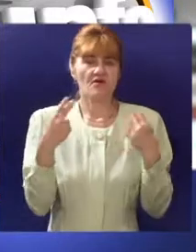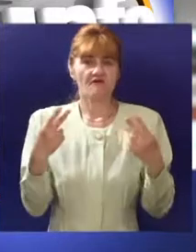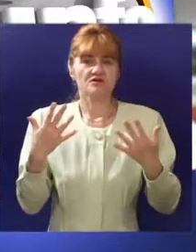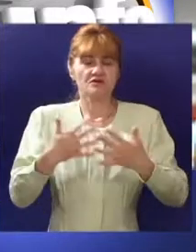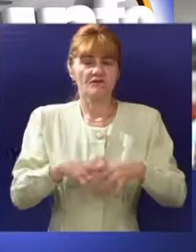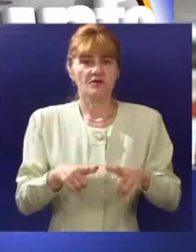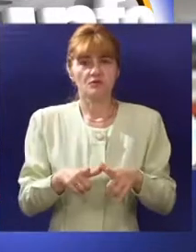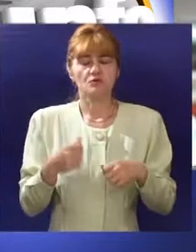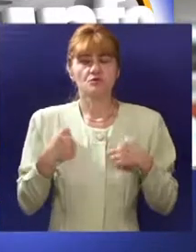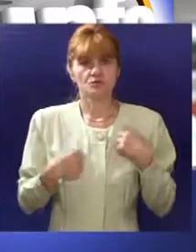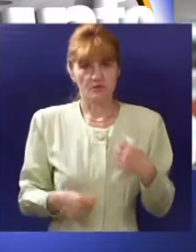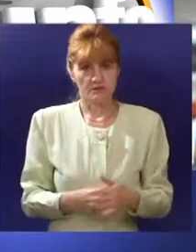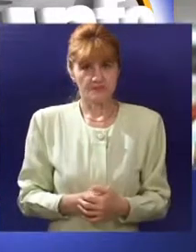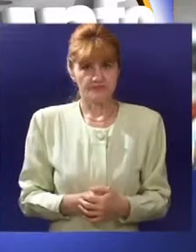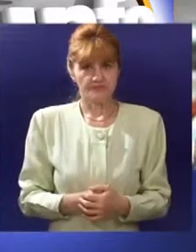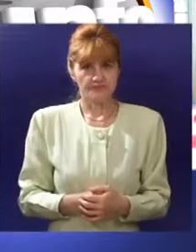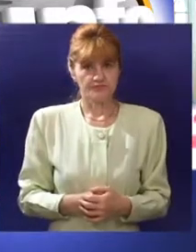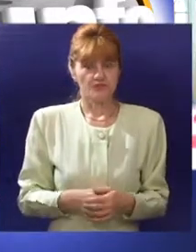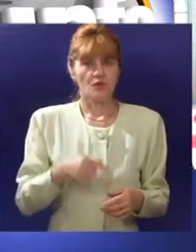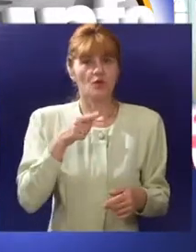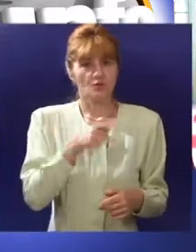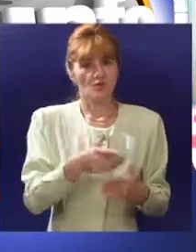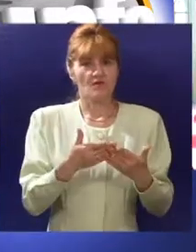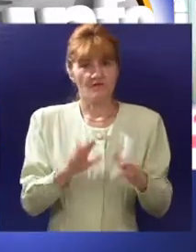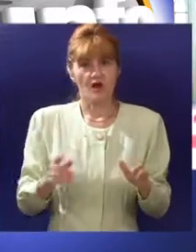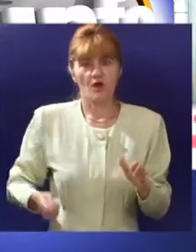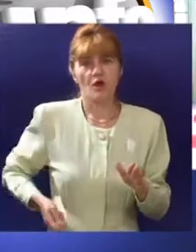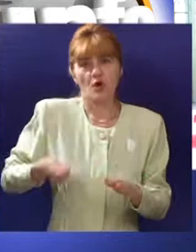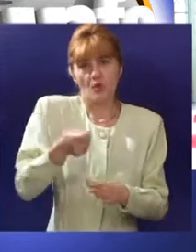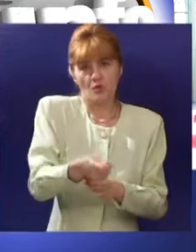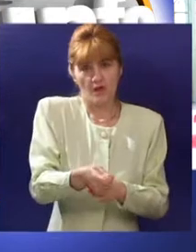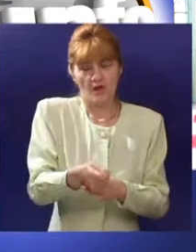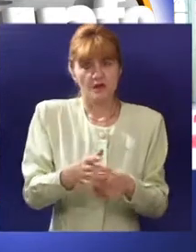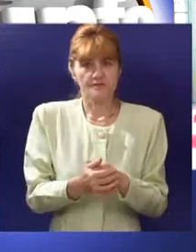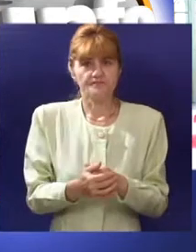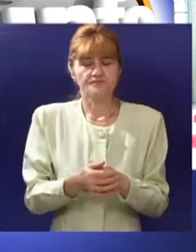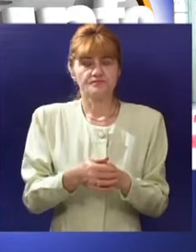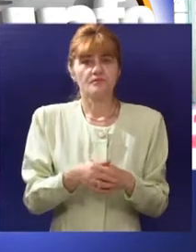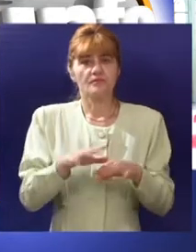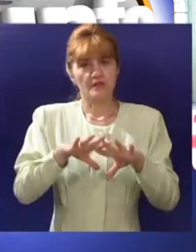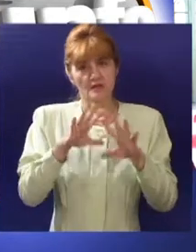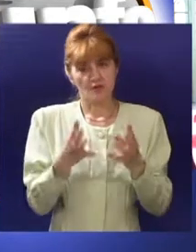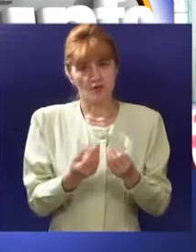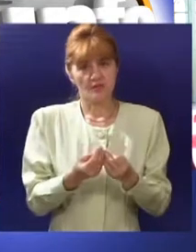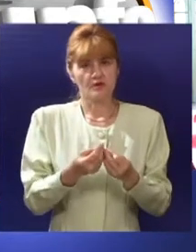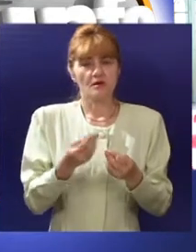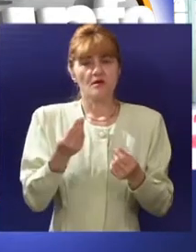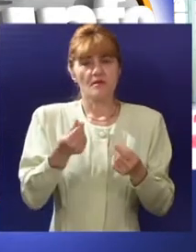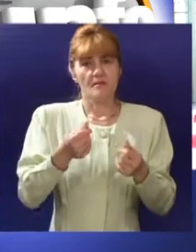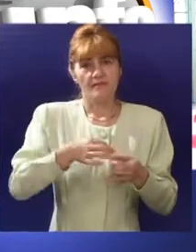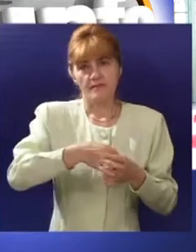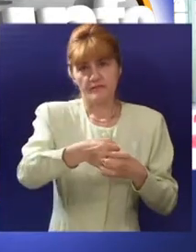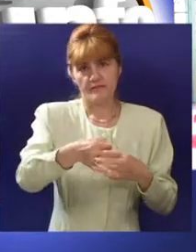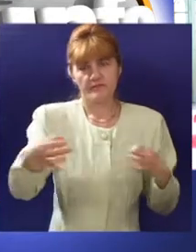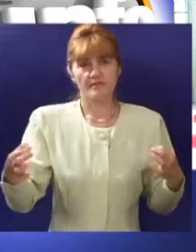najznačajnijih kompanija u Subotici. To nisu beznačajne ulaganja, dakle ne samo sa stanovišta onoga što to finansijski znači, sa stanovišta